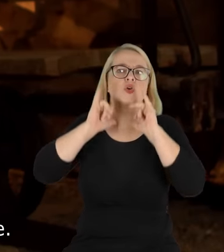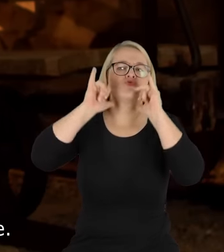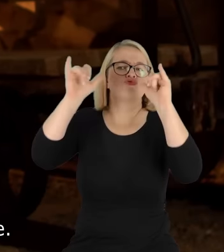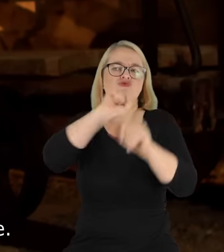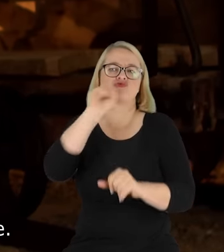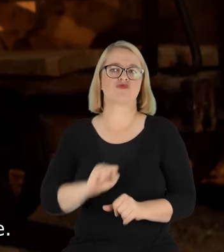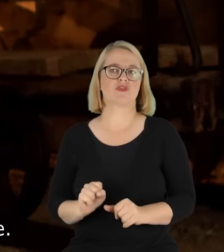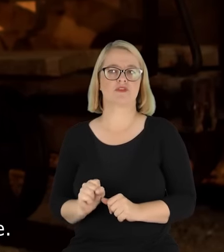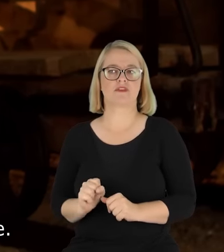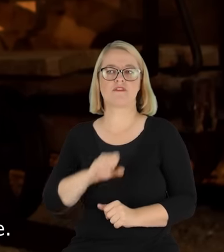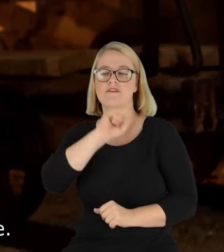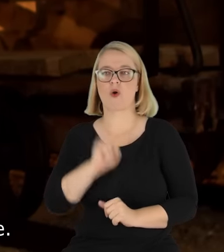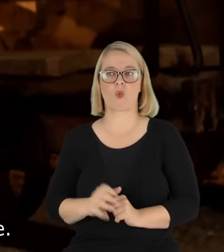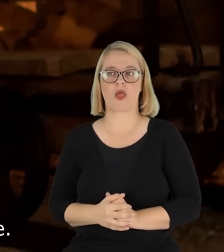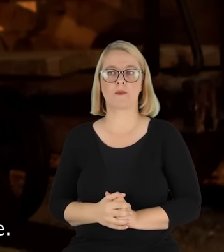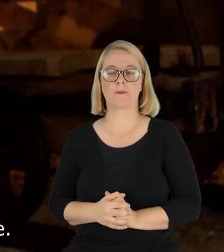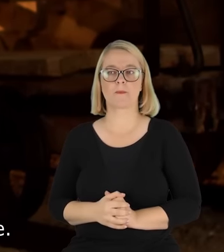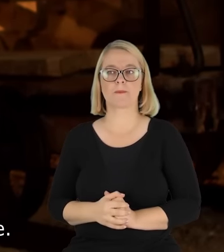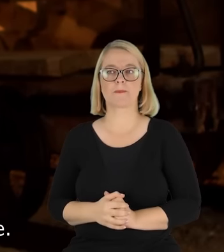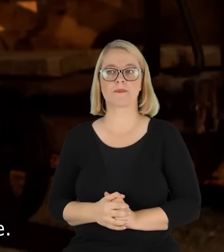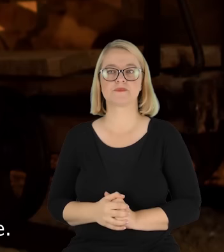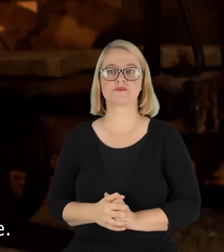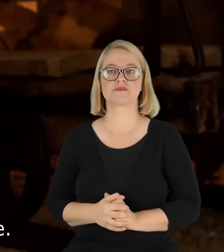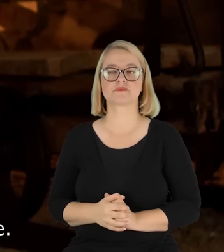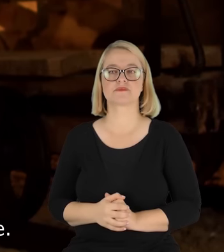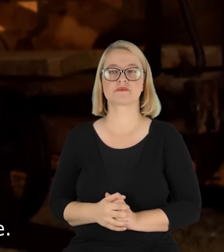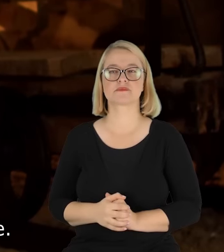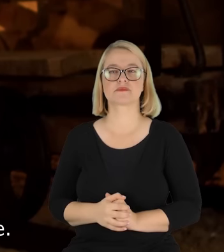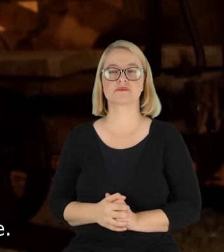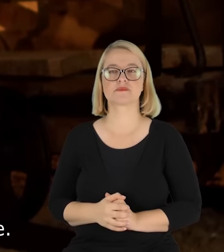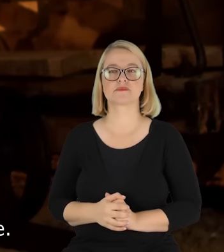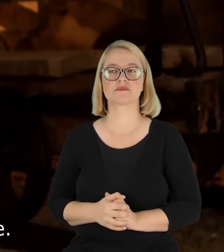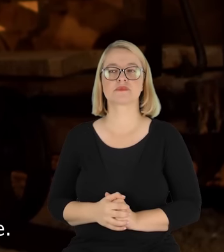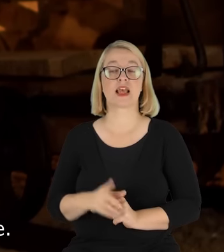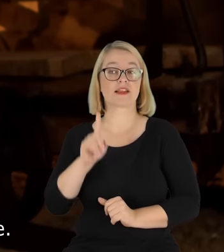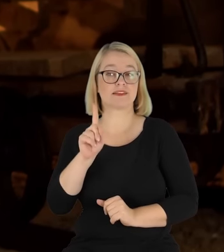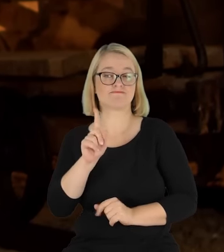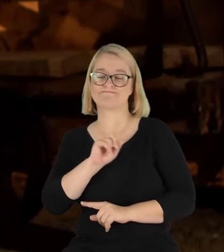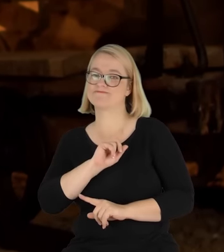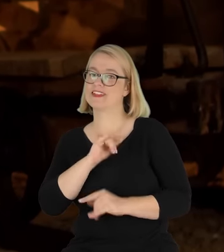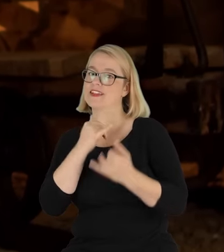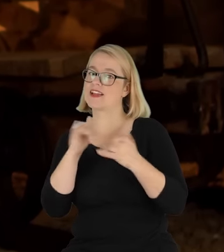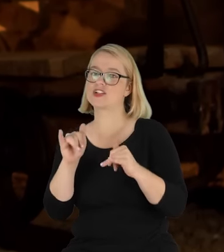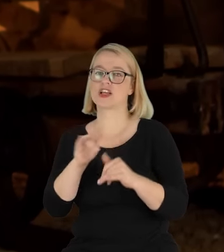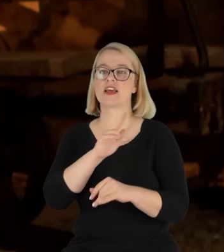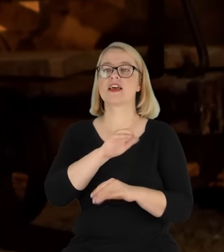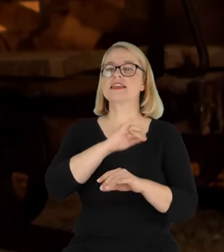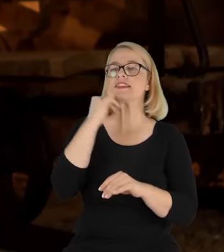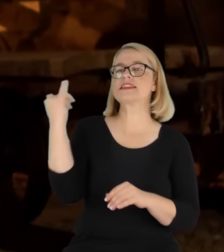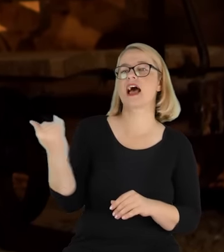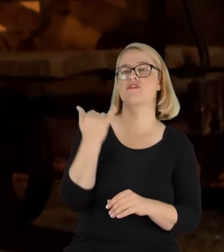głos, nie widziałem go krzyczącego na kogokolwiek. Wręcz przeciwnie. Jego